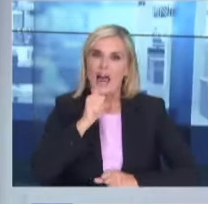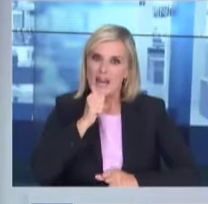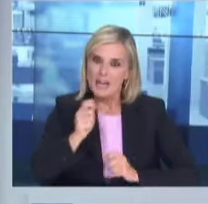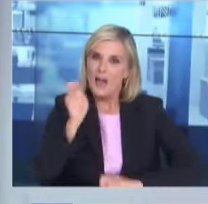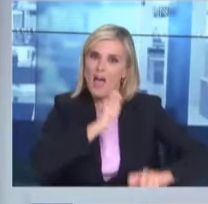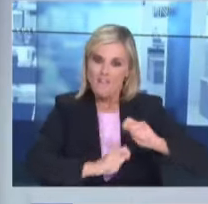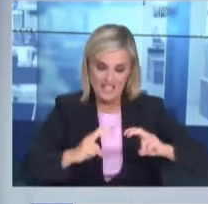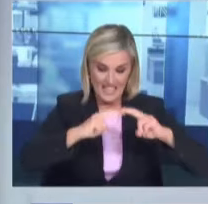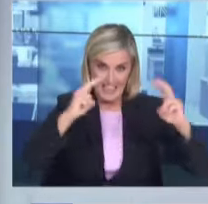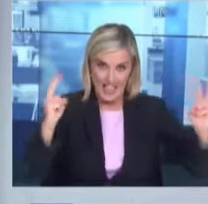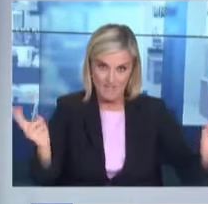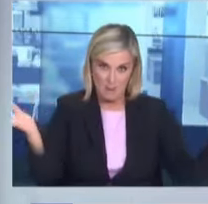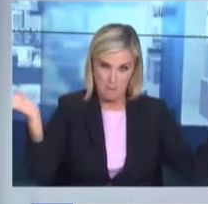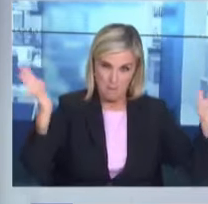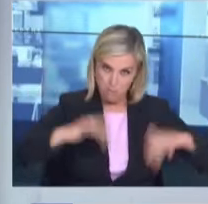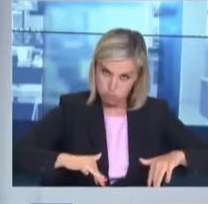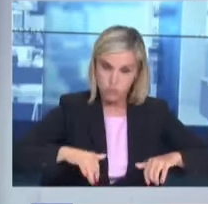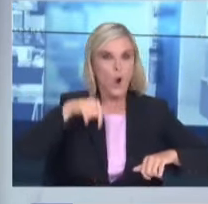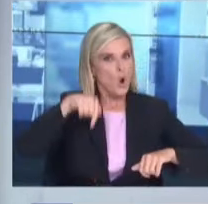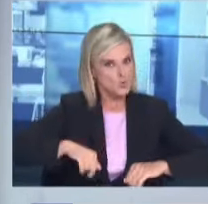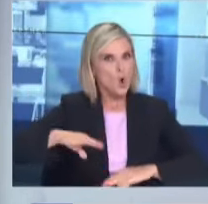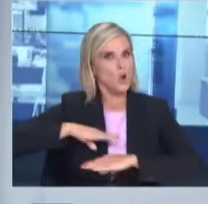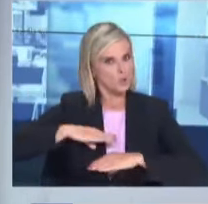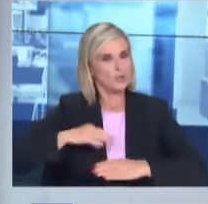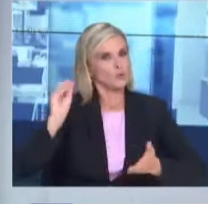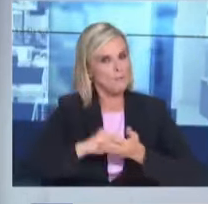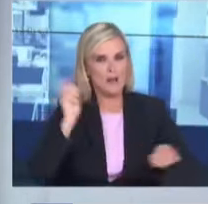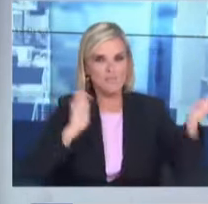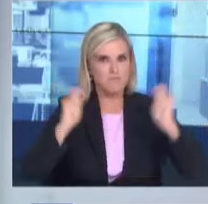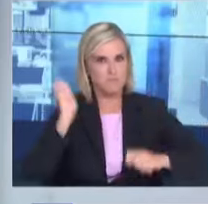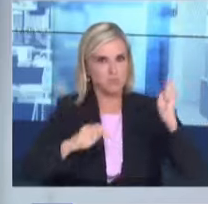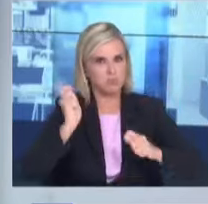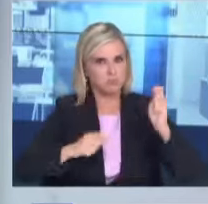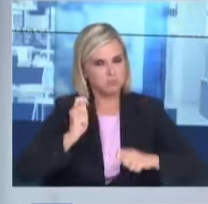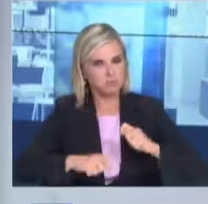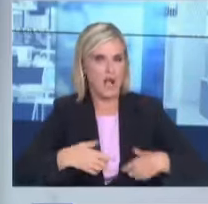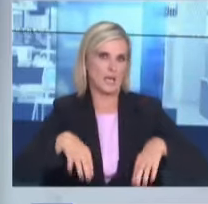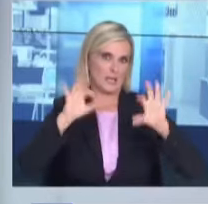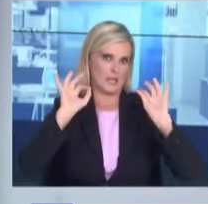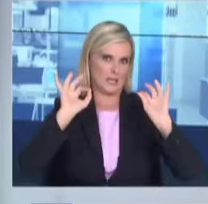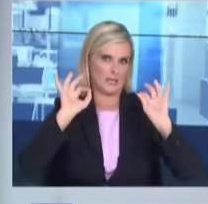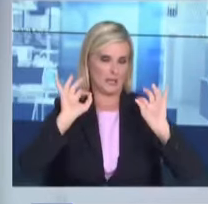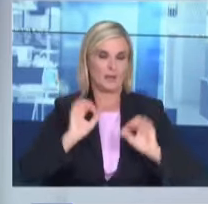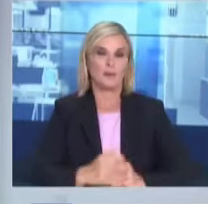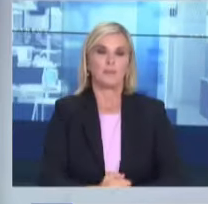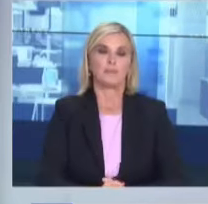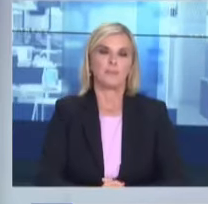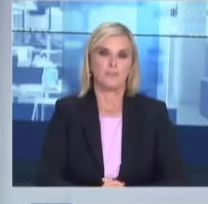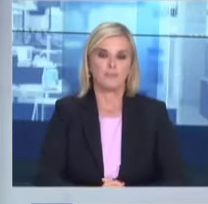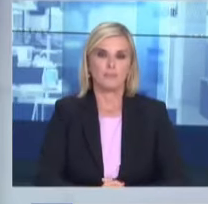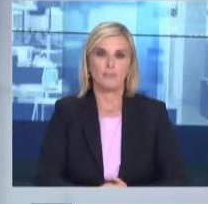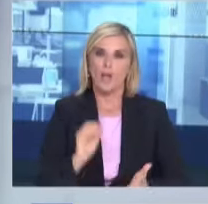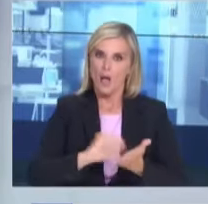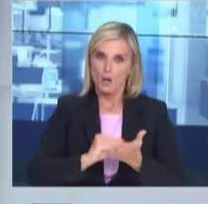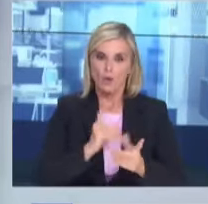γέφυρα Μπέλε η οποία τώρα είναι στο στάδιο που μπορεί να αρχίσει να στείνεται όταν το επιτρέψουν οι κυριακές συνθήκες Επιπλέον αυτού έχουν αναπτυχθεί